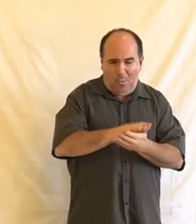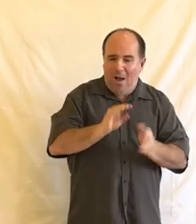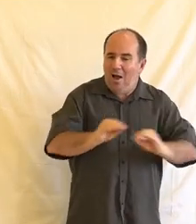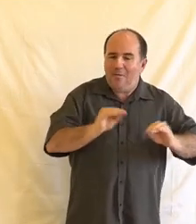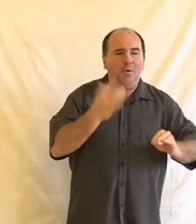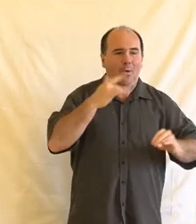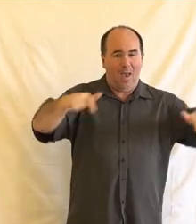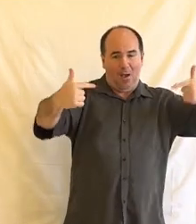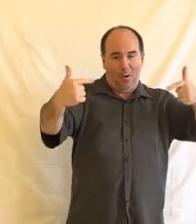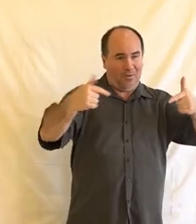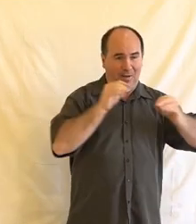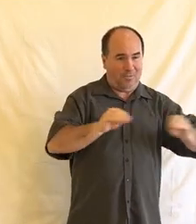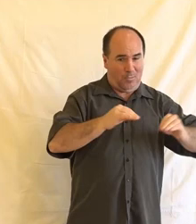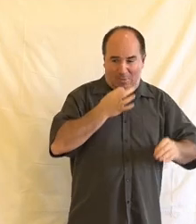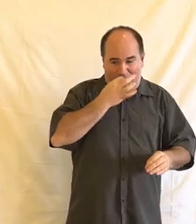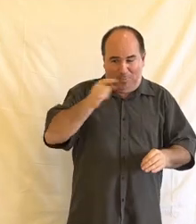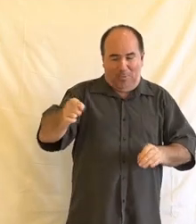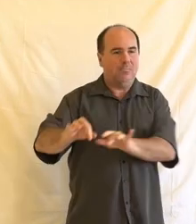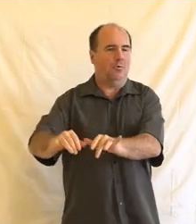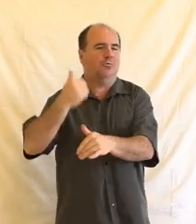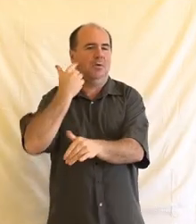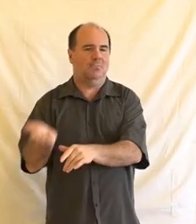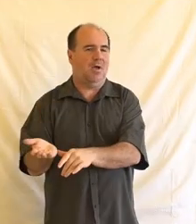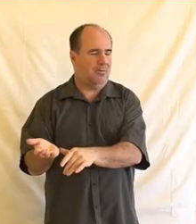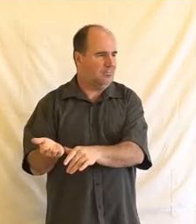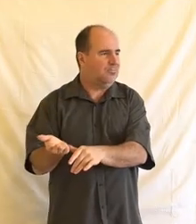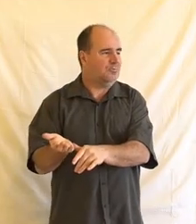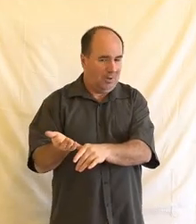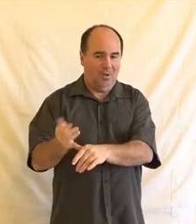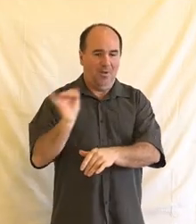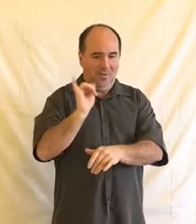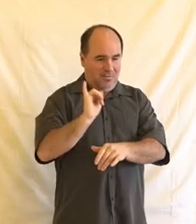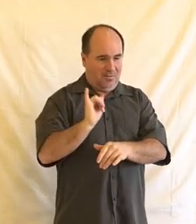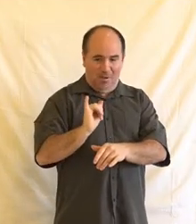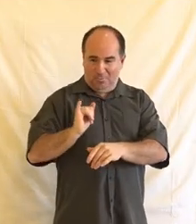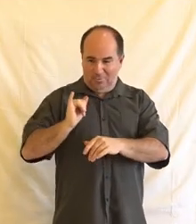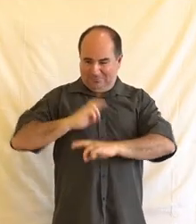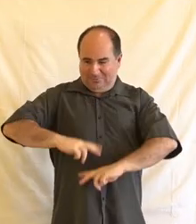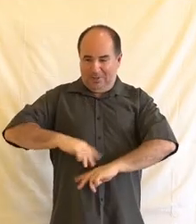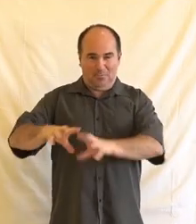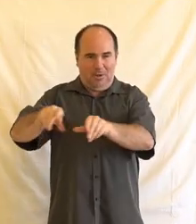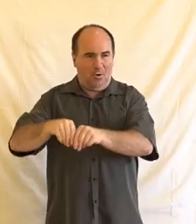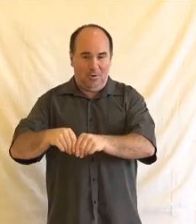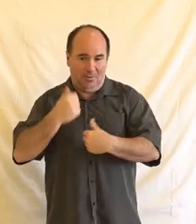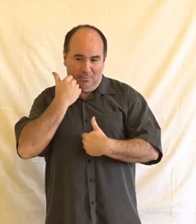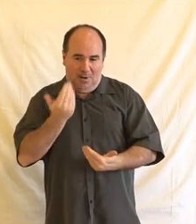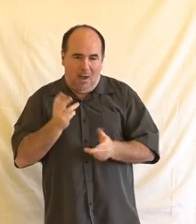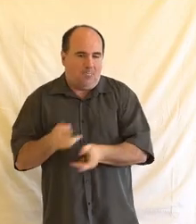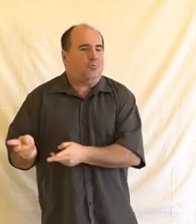která jinde přinášela benefit, tak někdo jiný utrpěl třeba újmu z tohohle toho pohledu.